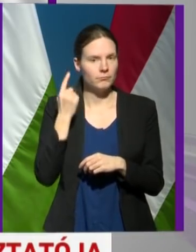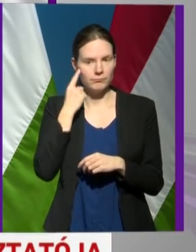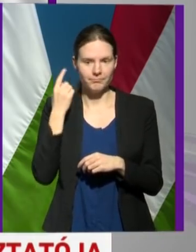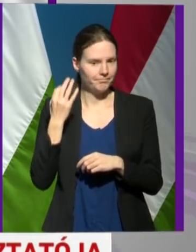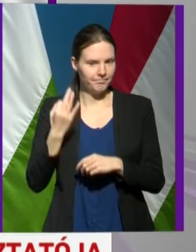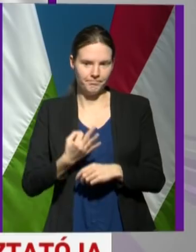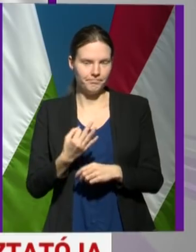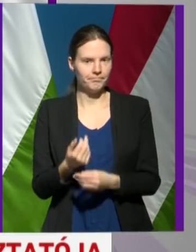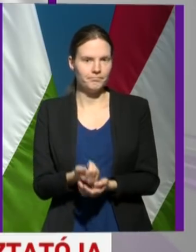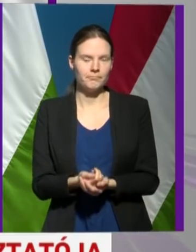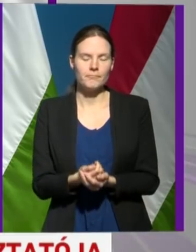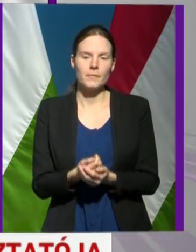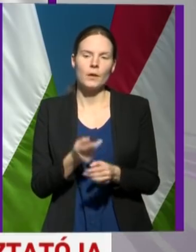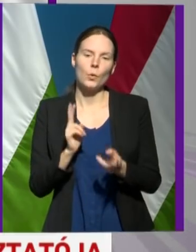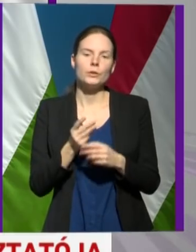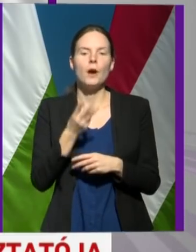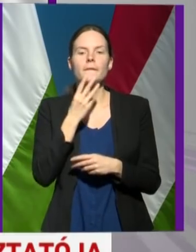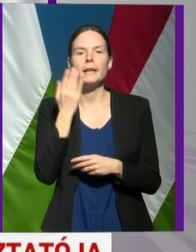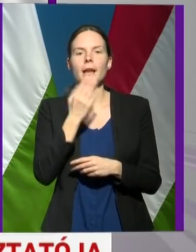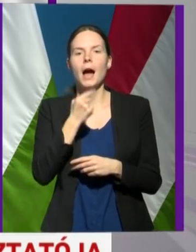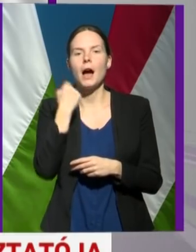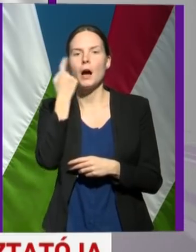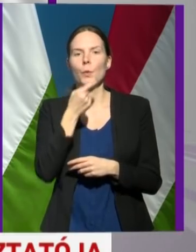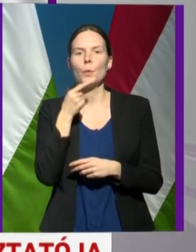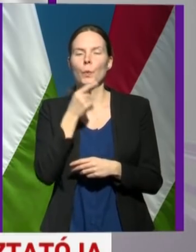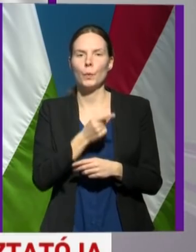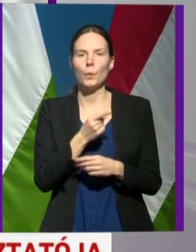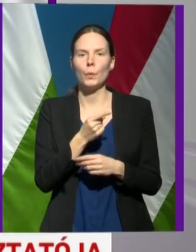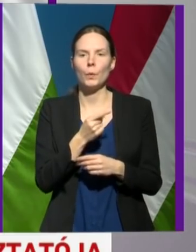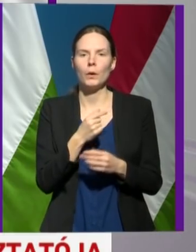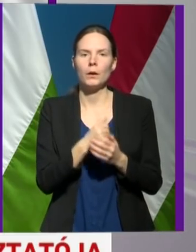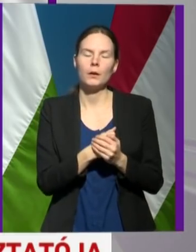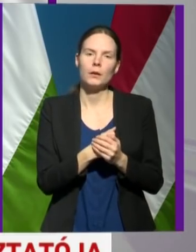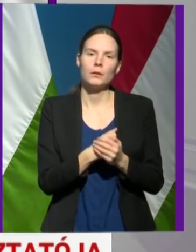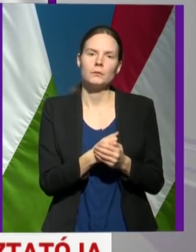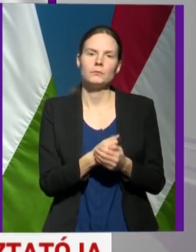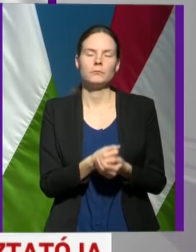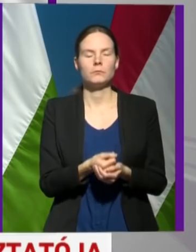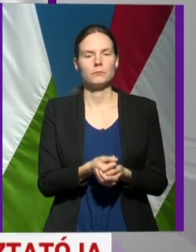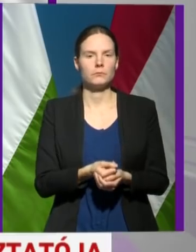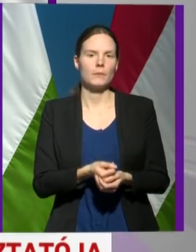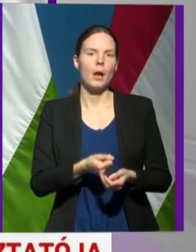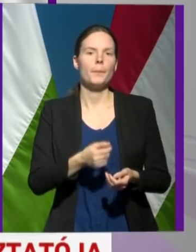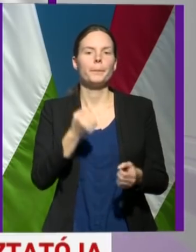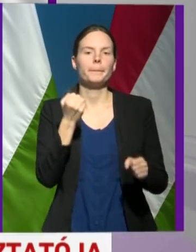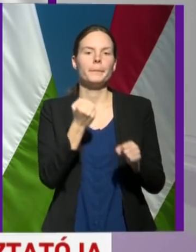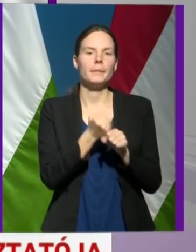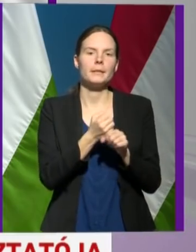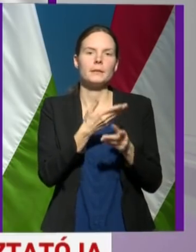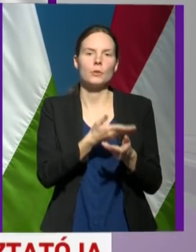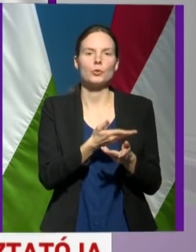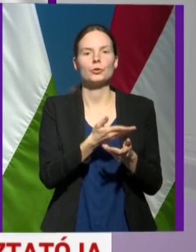hogy a WHO Health Security Committee, tehát az